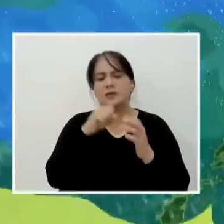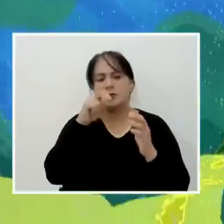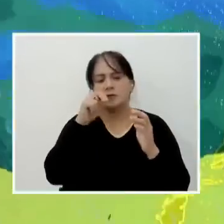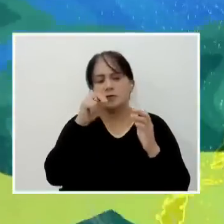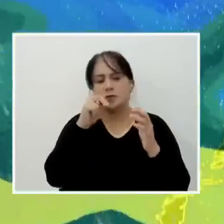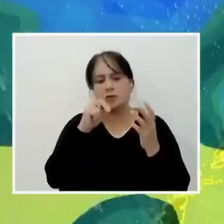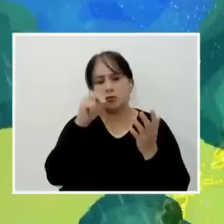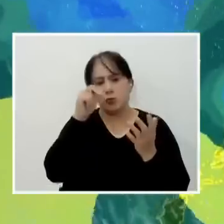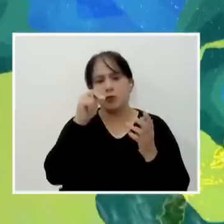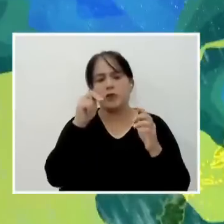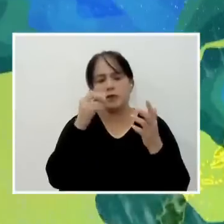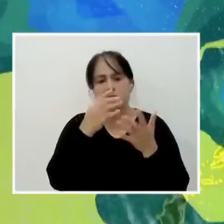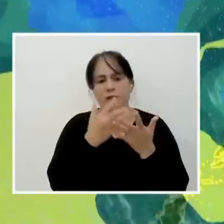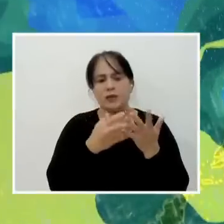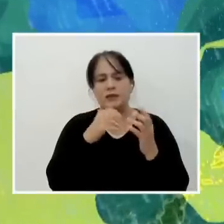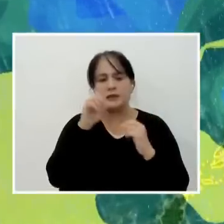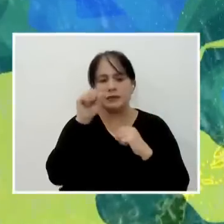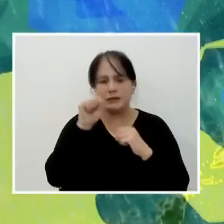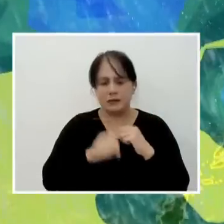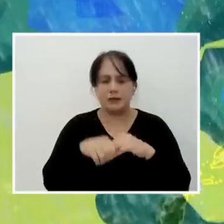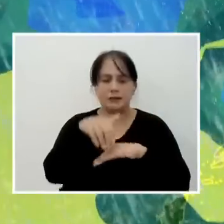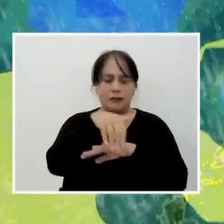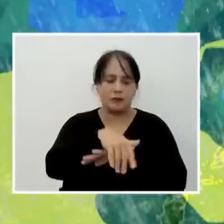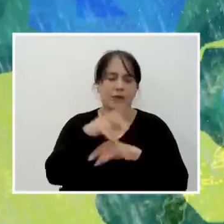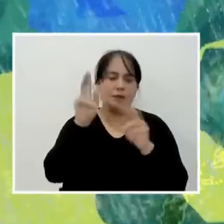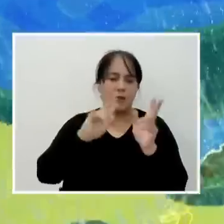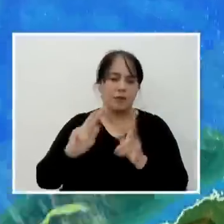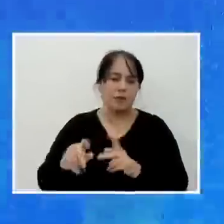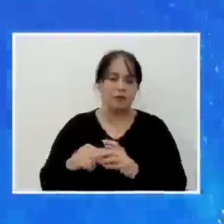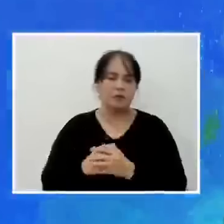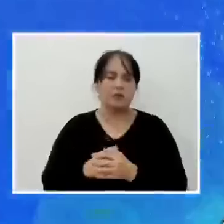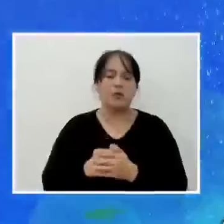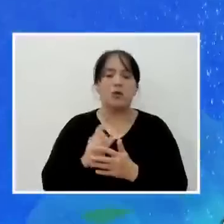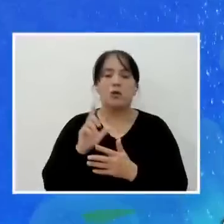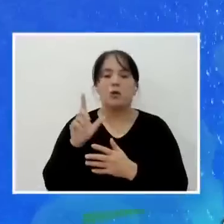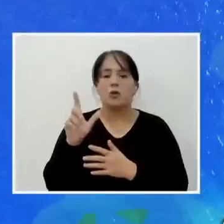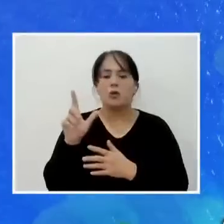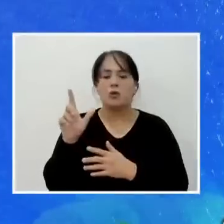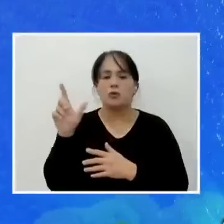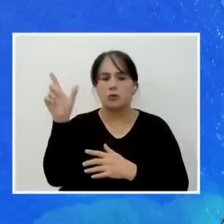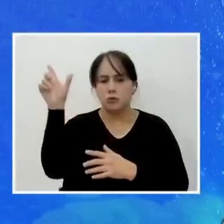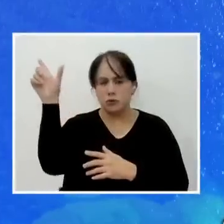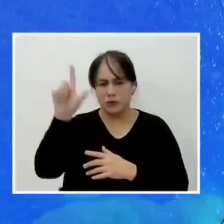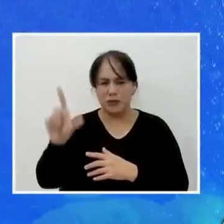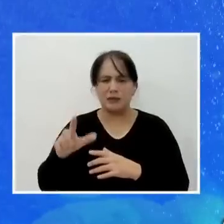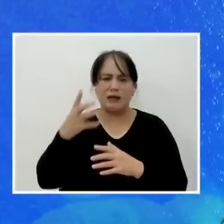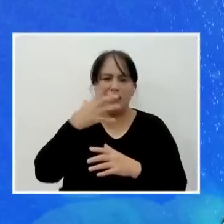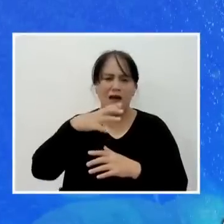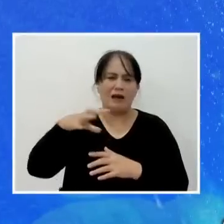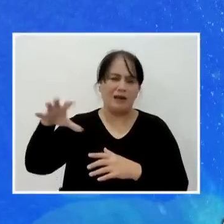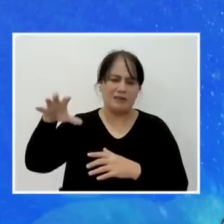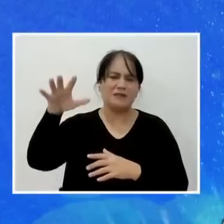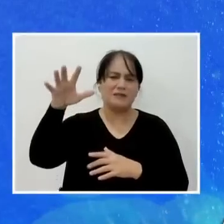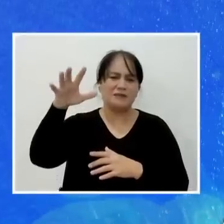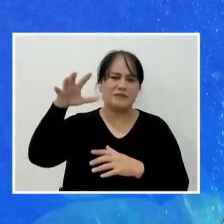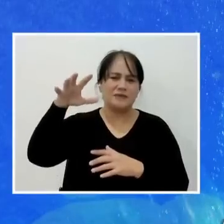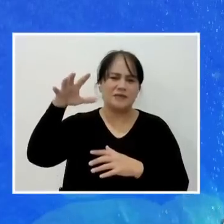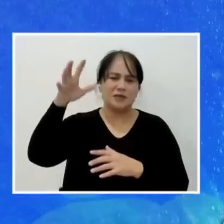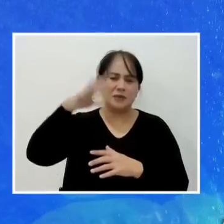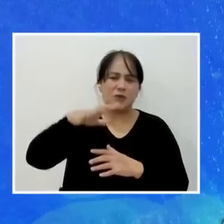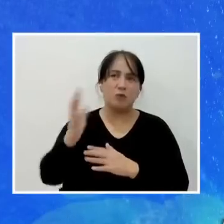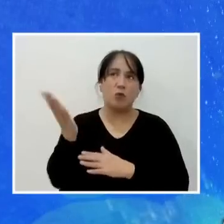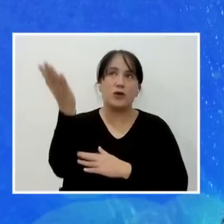gabi naman sa may Southern Part ng Palawan. Sa Luzon, maaraw at mainit sa malaking bahagi. Umaga po yan hanggang